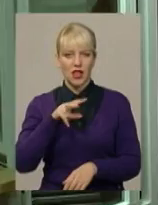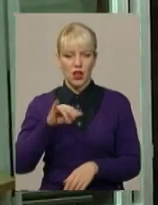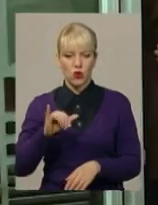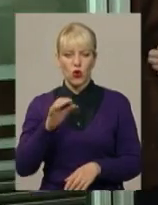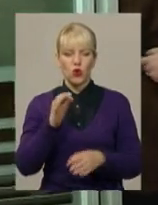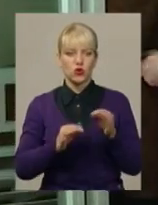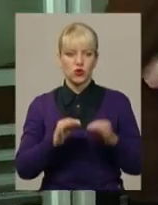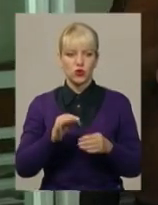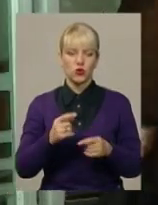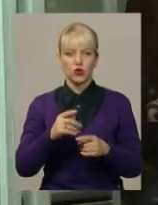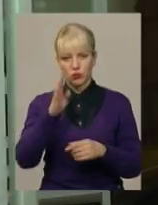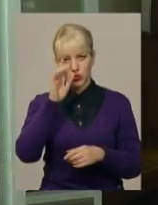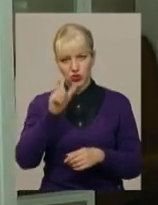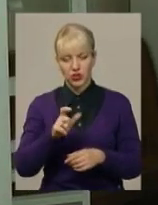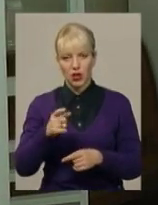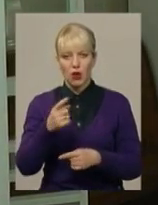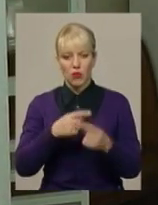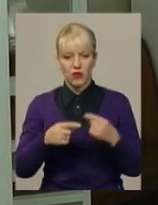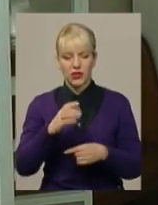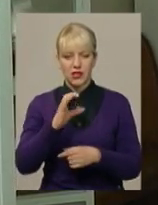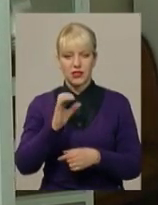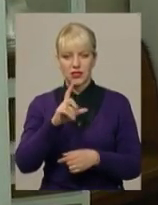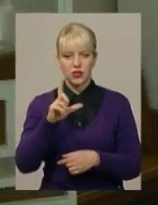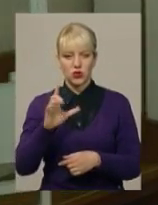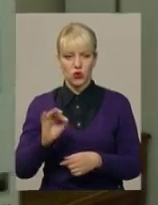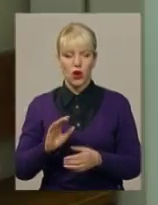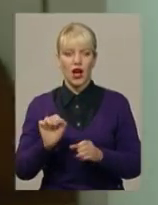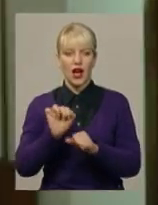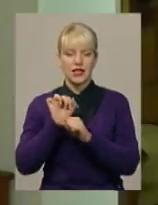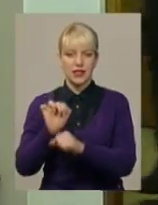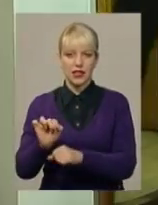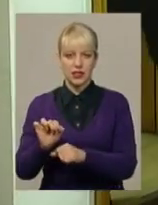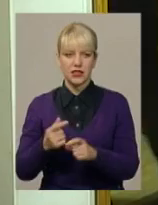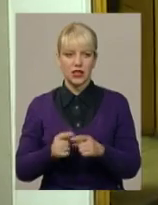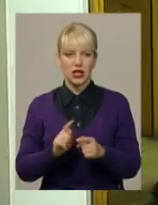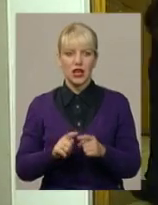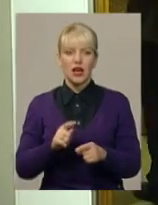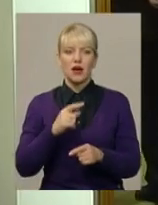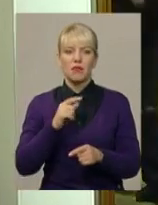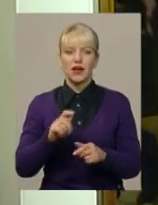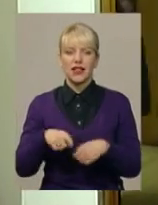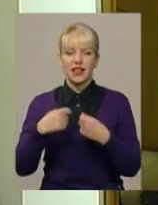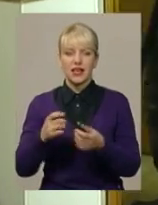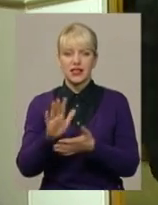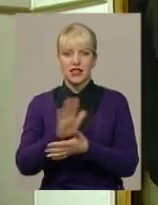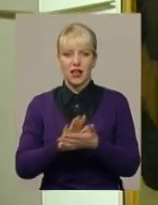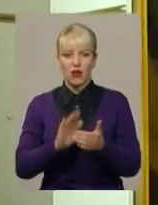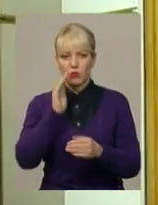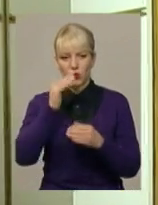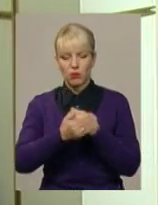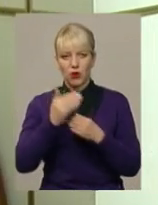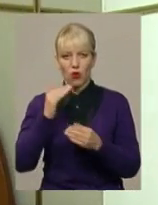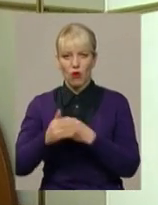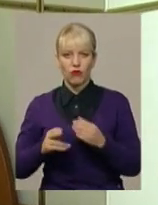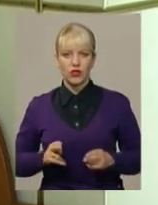повертається у СІЗО, а захисник від його імені передає у поліцію заяву про приховування злочину. Світлана Русіна, Володимир Паламар,